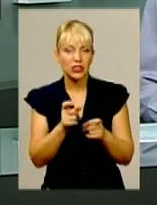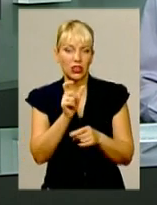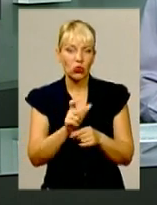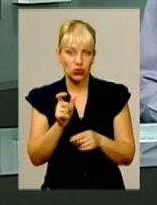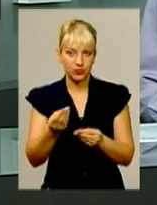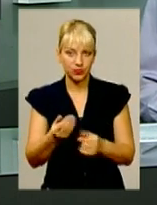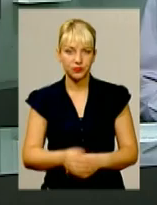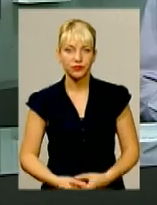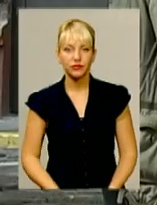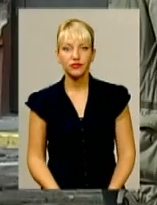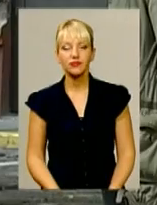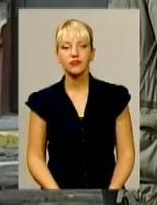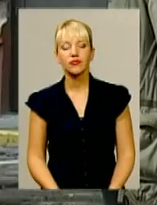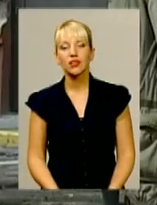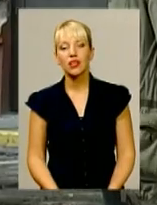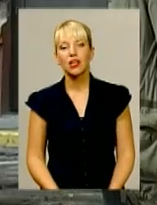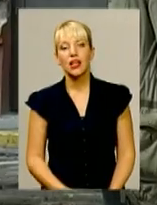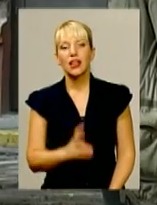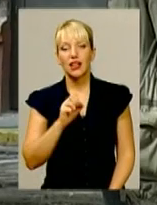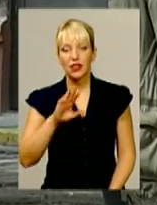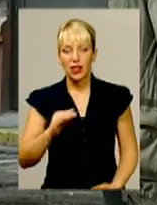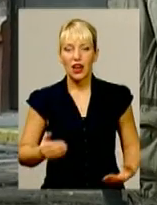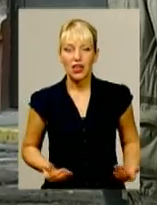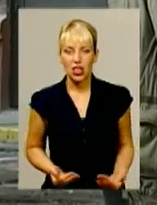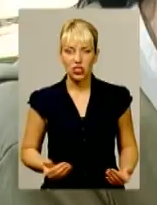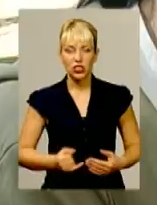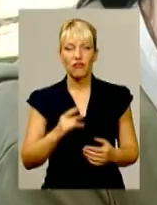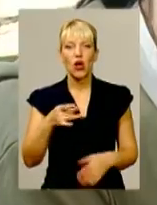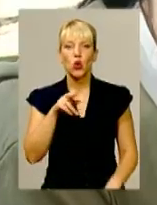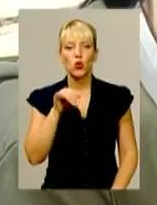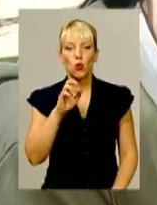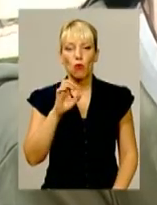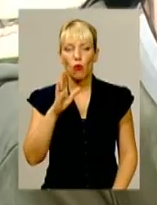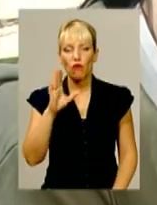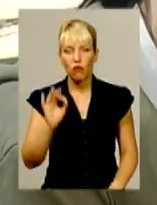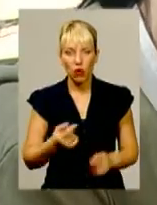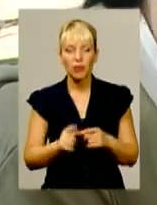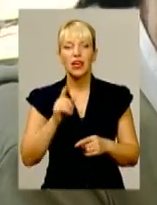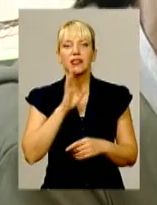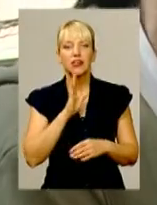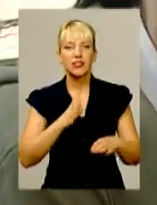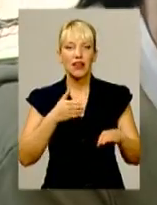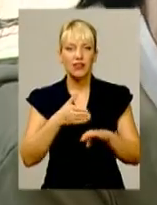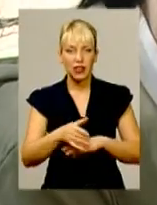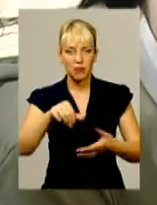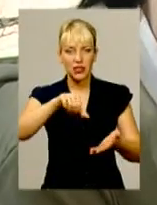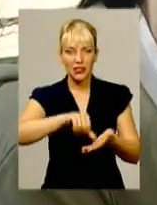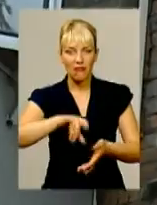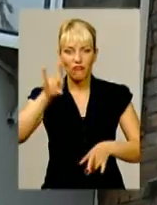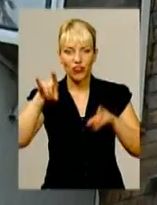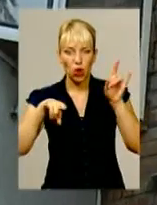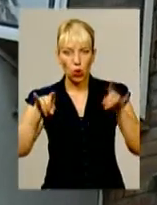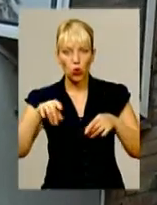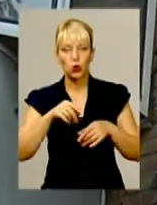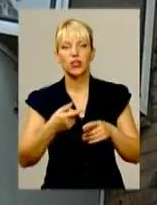Юлія Астафурова. Пані Наталя мешкає у мікрорайоні Дубове. Днями до неї завітали представників віконної фірми